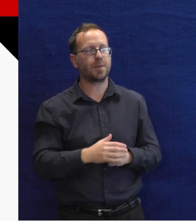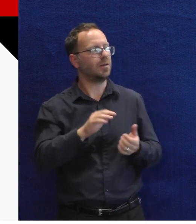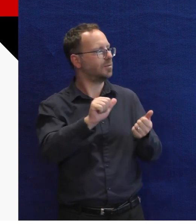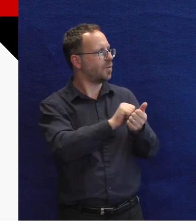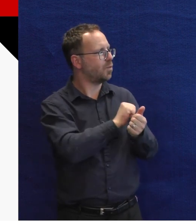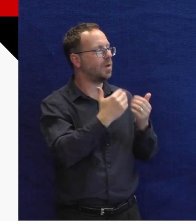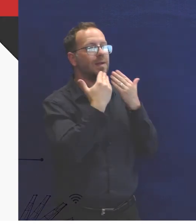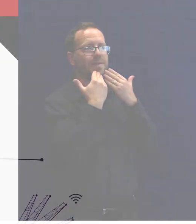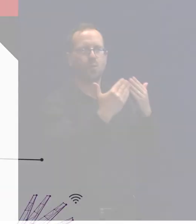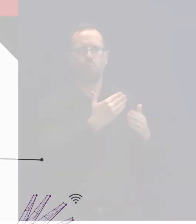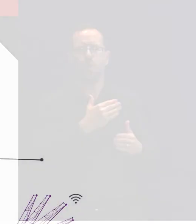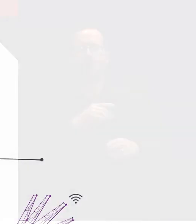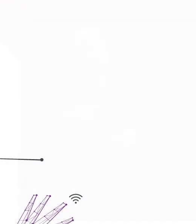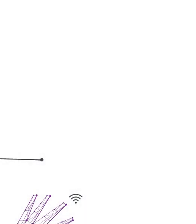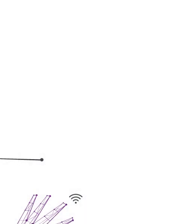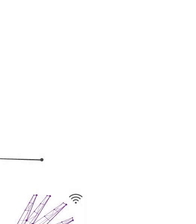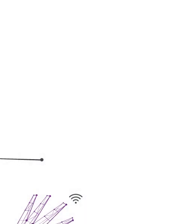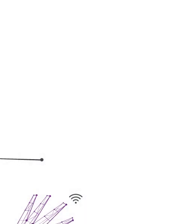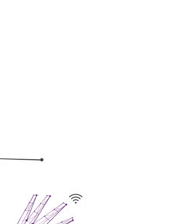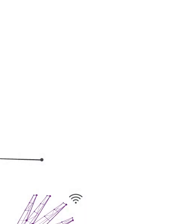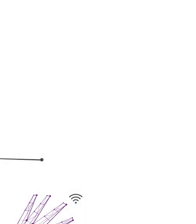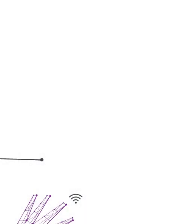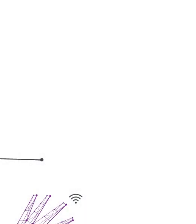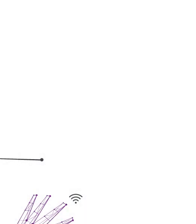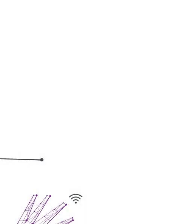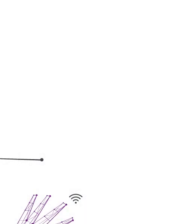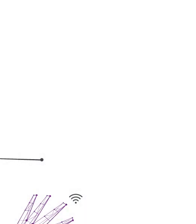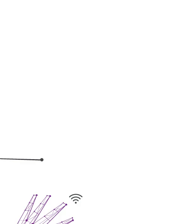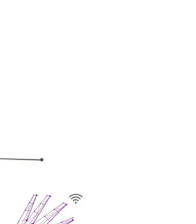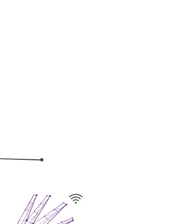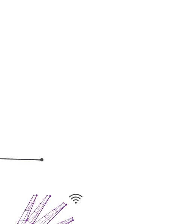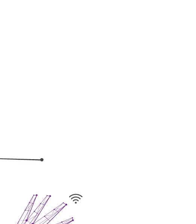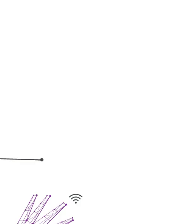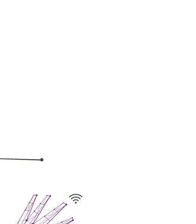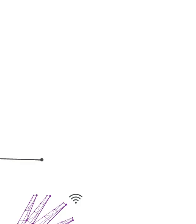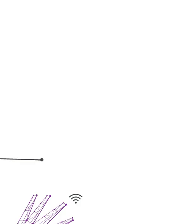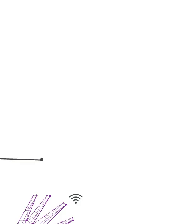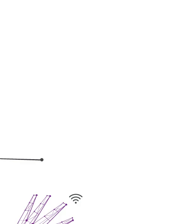Tak jo, děkuju. děkuju. jo, děkuju! www.hradeckralove.org